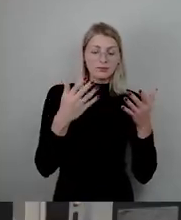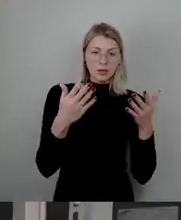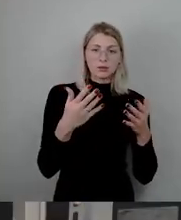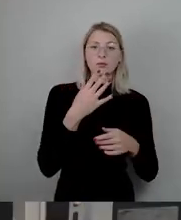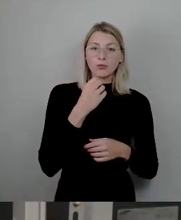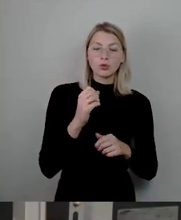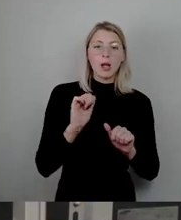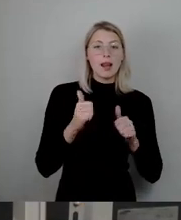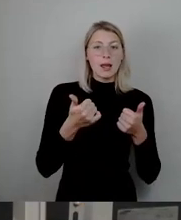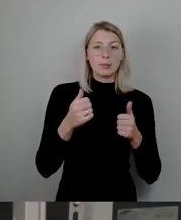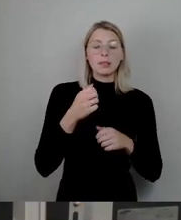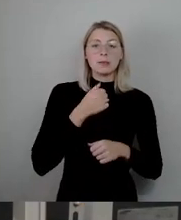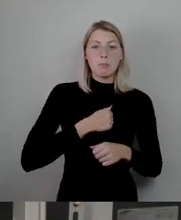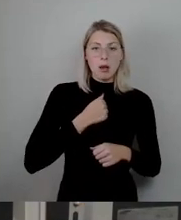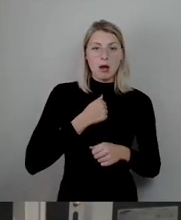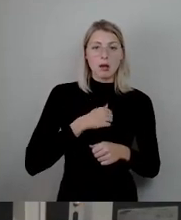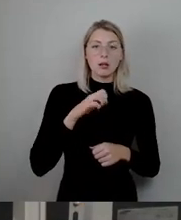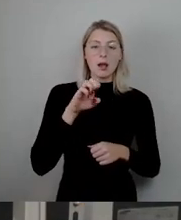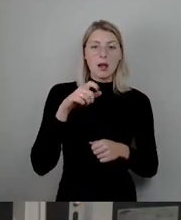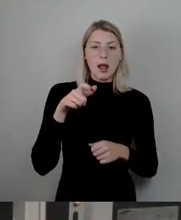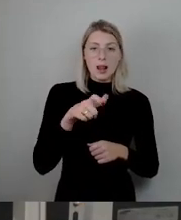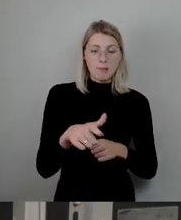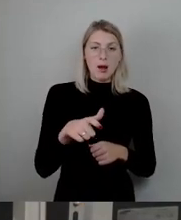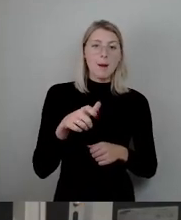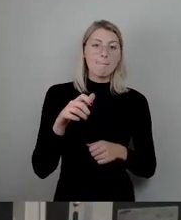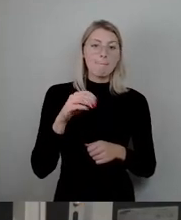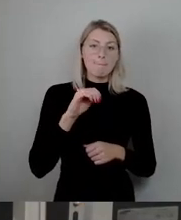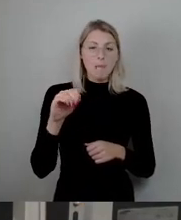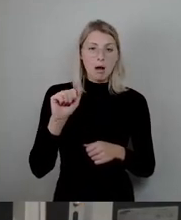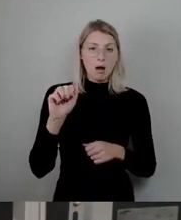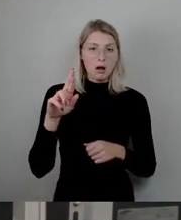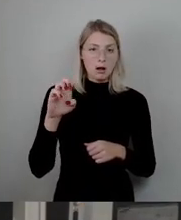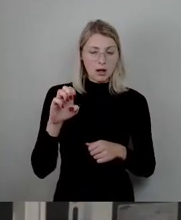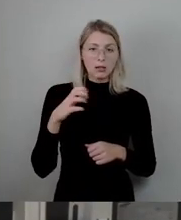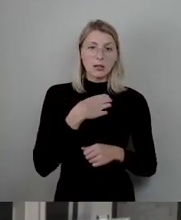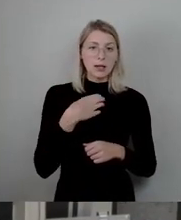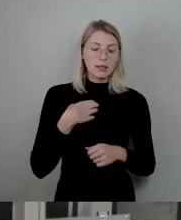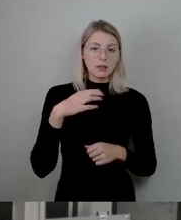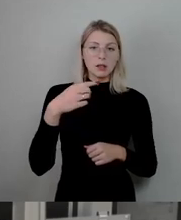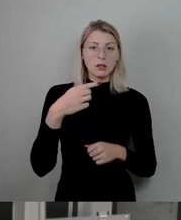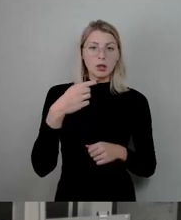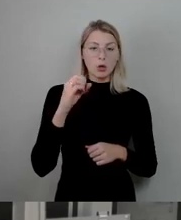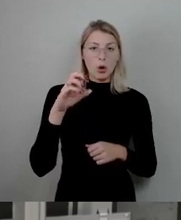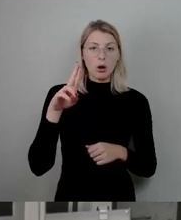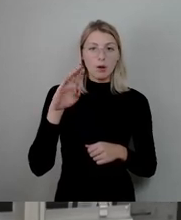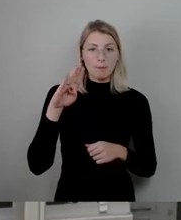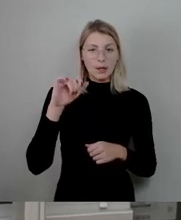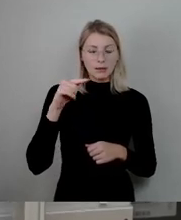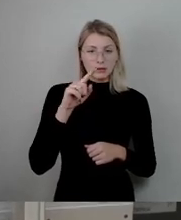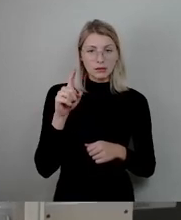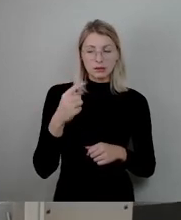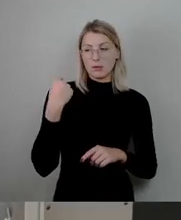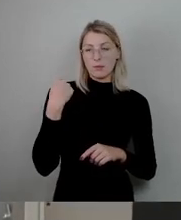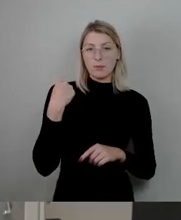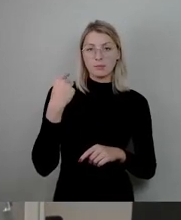Elbermare in Dresden-Gobitz. Was ist das Problem? Im März kommenden Jahres, also in wenigen Monaten,